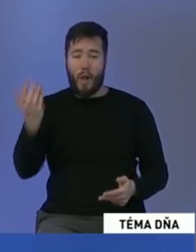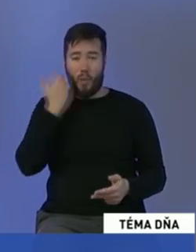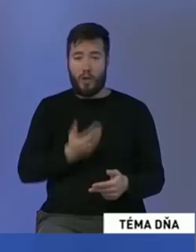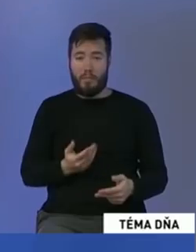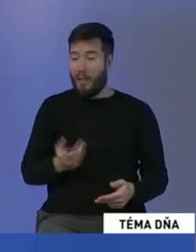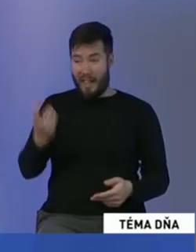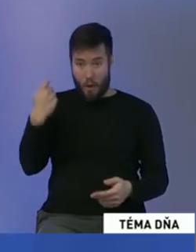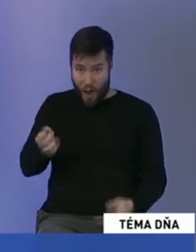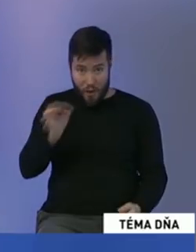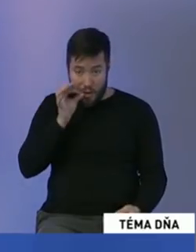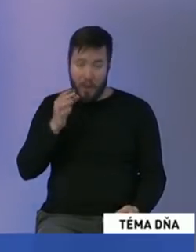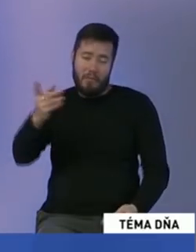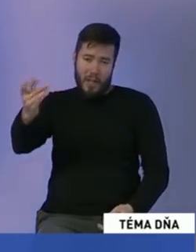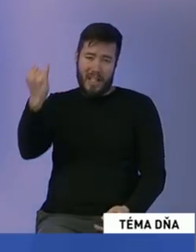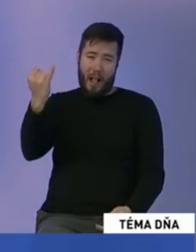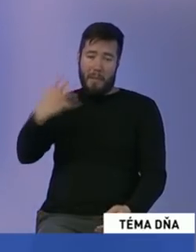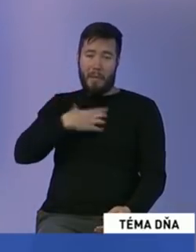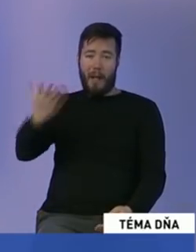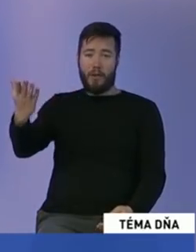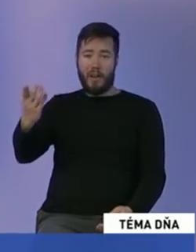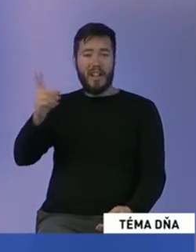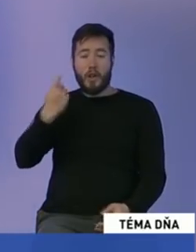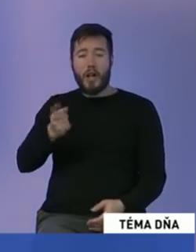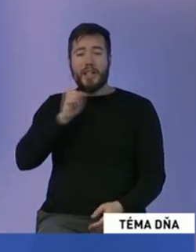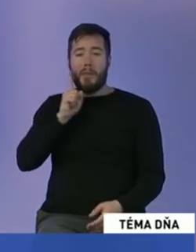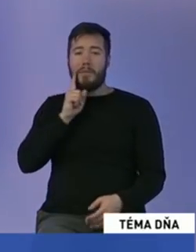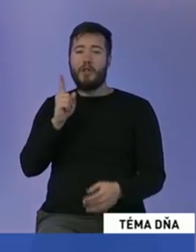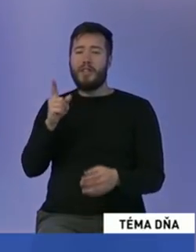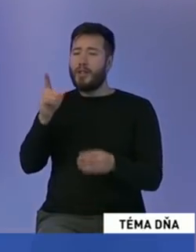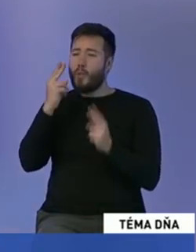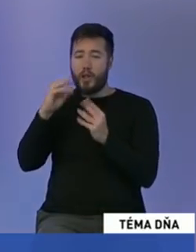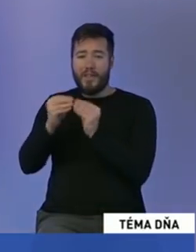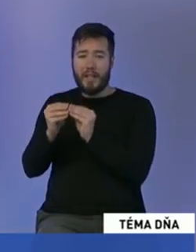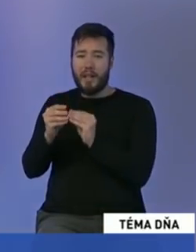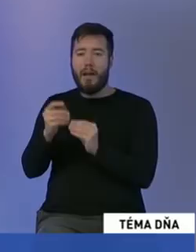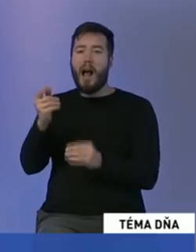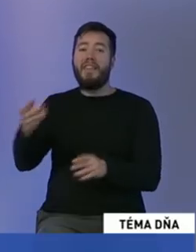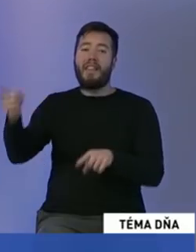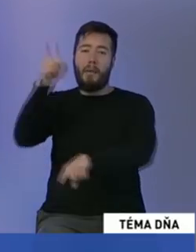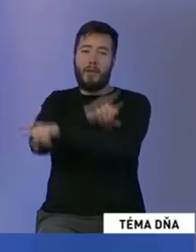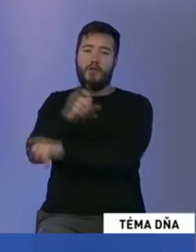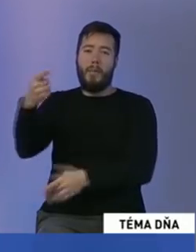slabí primátori, keď neviete zabezpečiť na tieto kľúčové veci finančné prostriedky a namiestu toho si zvyšujete platy.